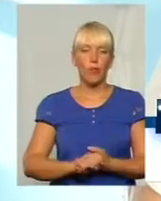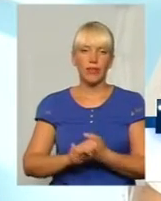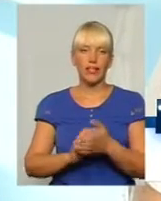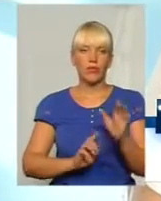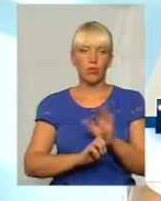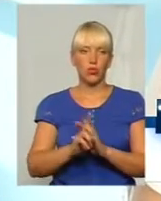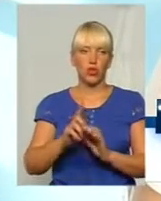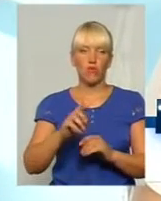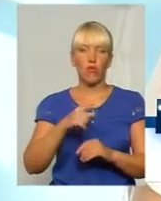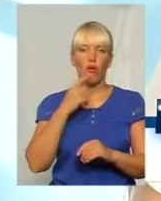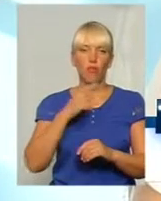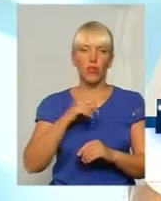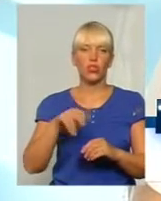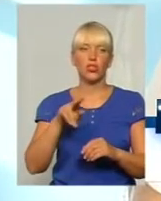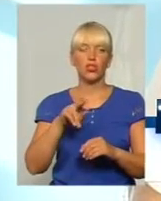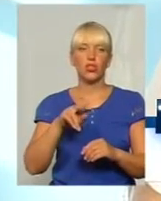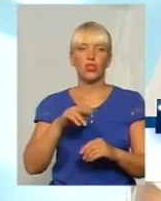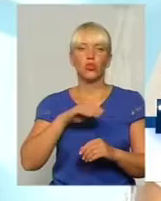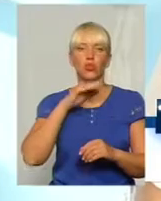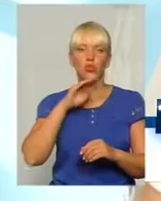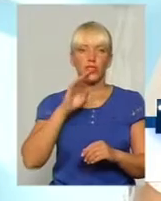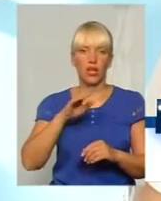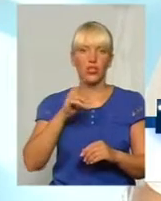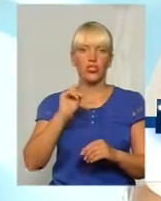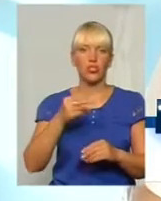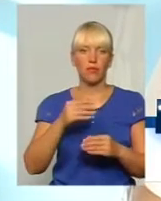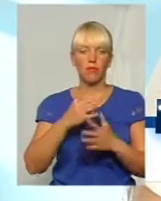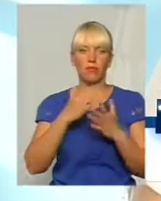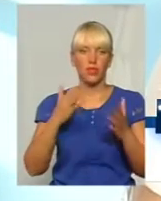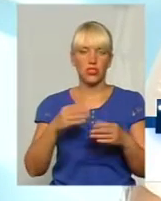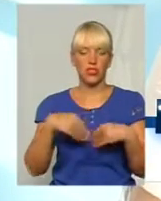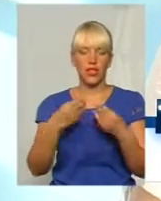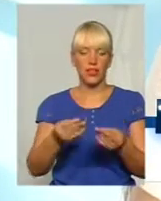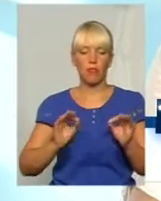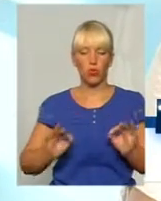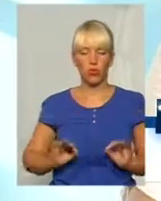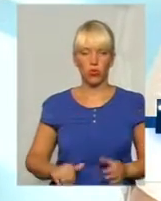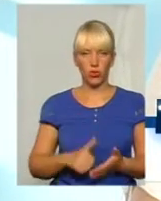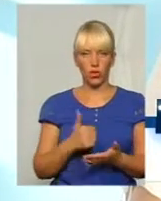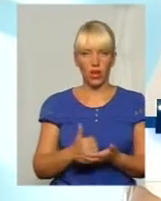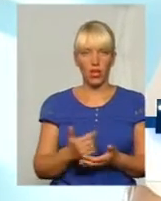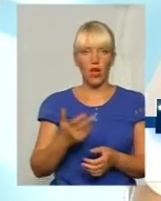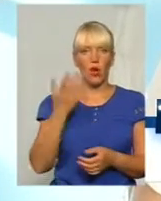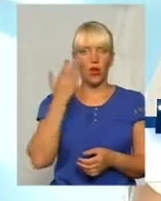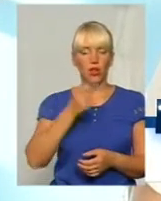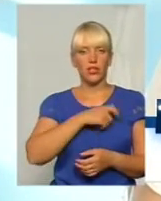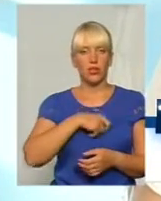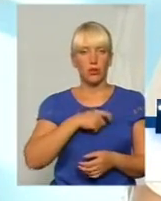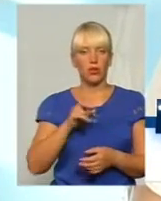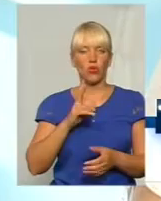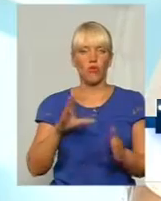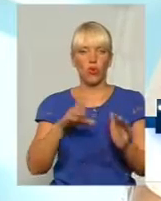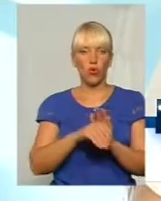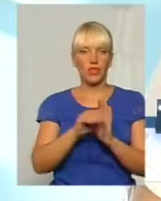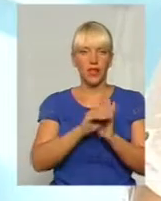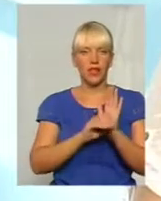достатні чи недостатні докази, пред'являє Генеральна прокуратура. Ви розумієте, коли депутати, які входять до регламентного комітету і